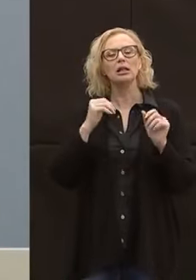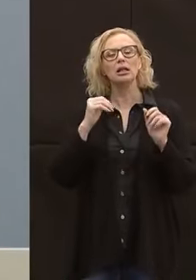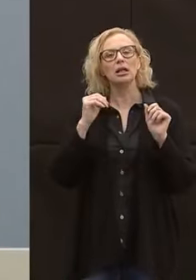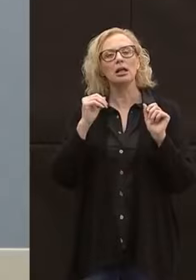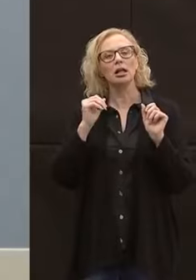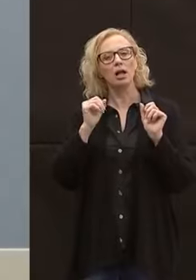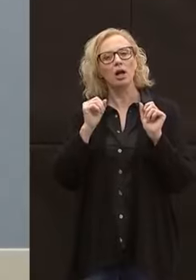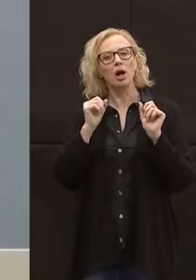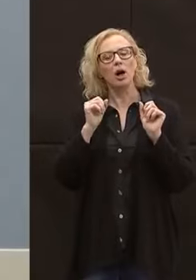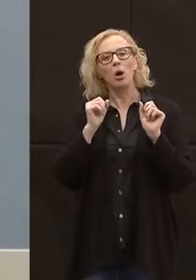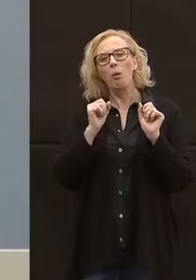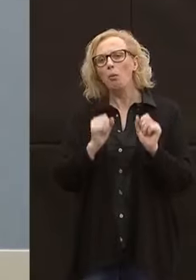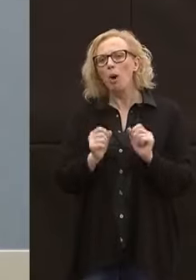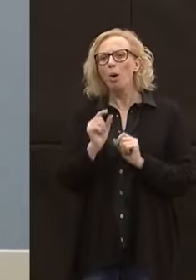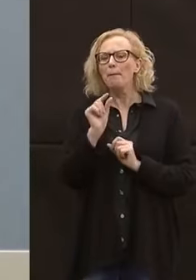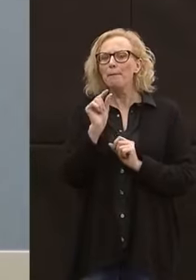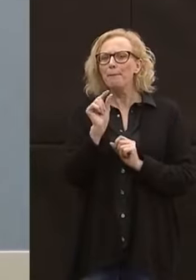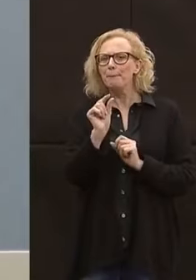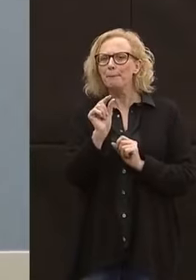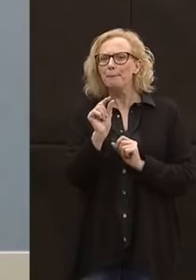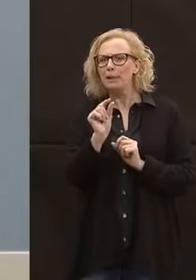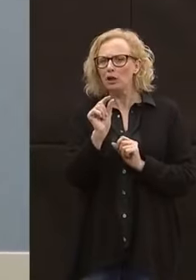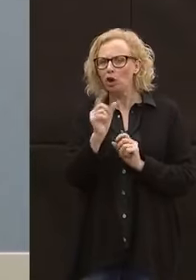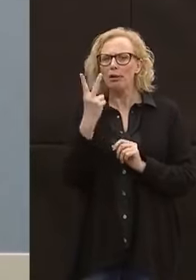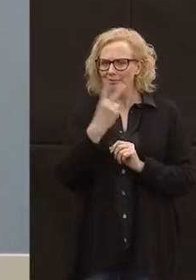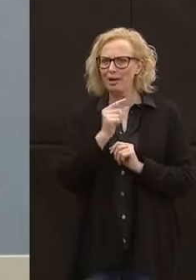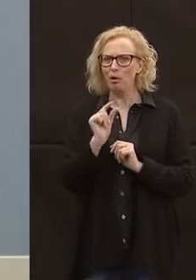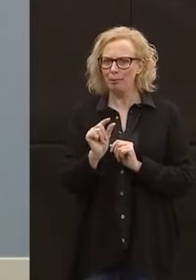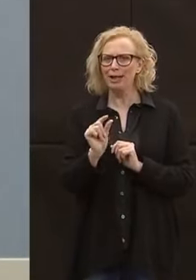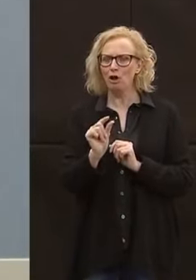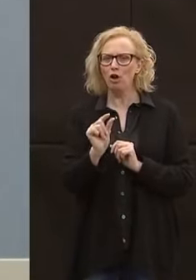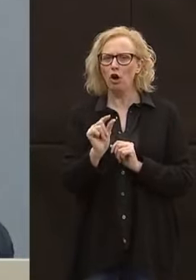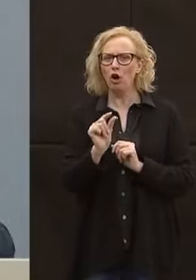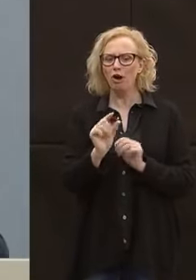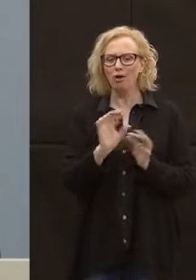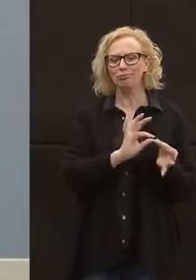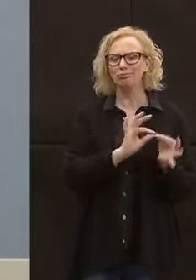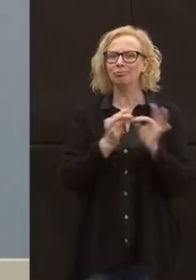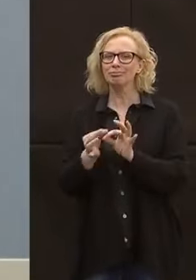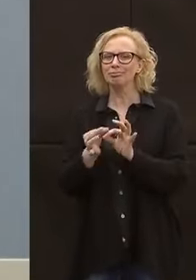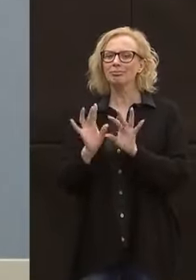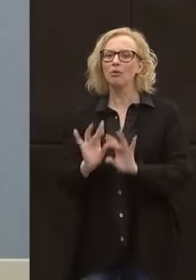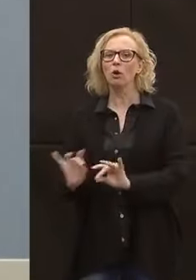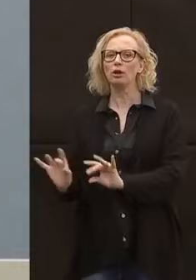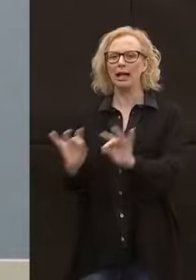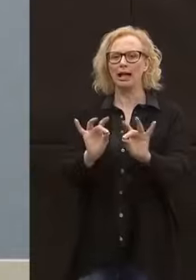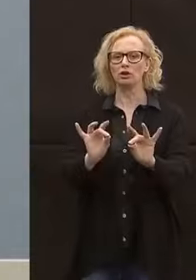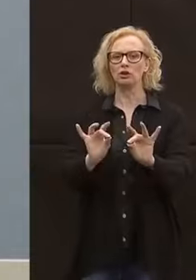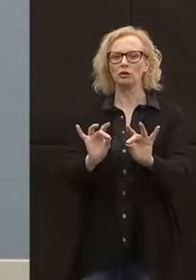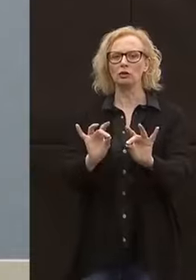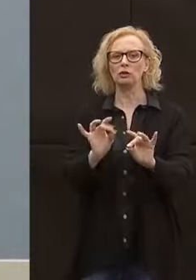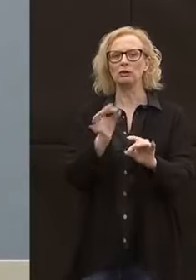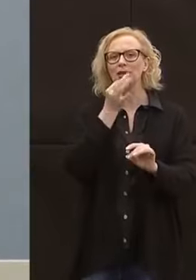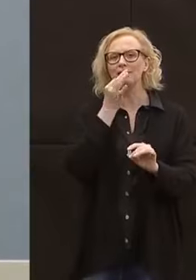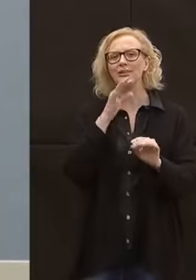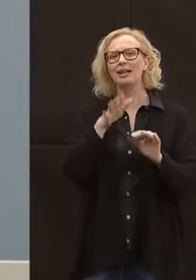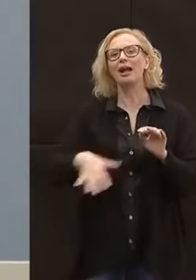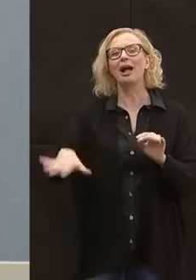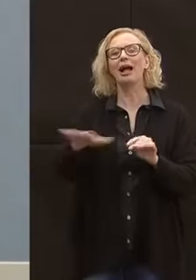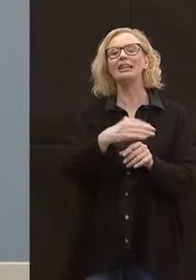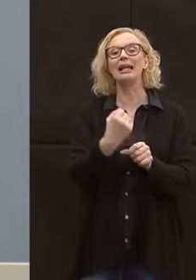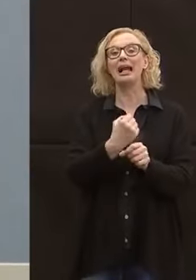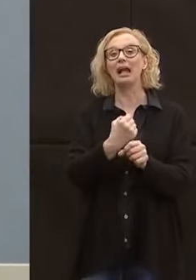dico piccola, realmente, effetto sul contagio. Cioè il cantiere all'aperto,